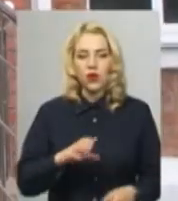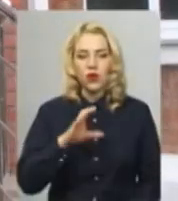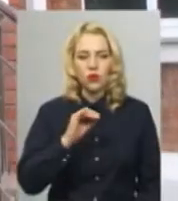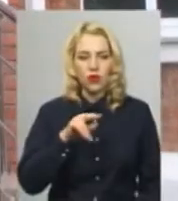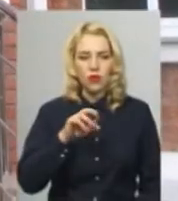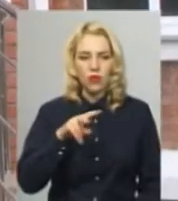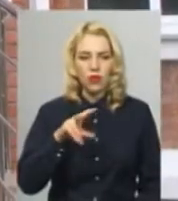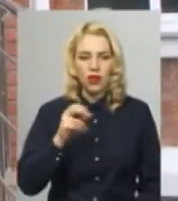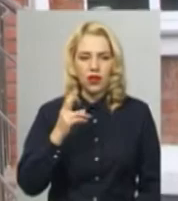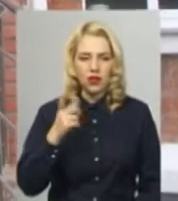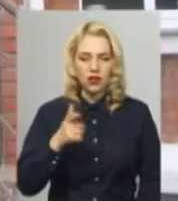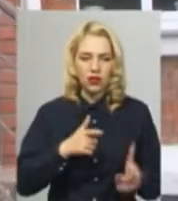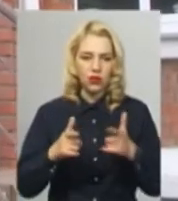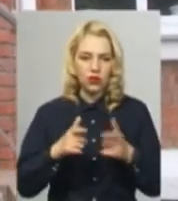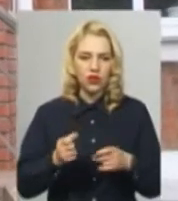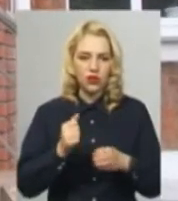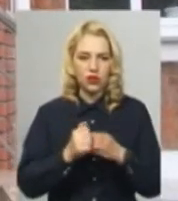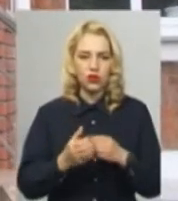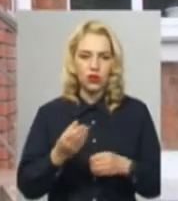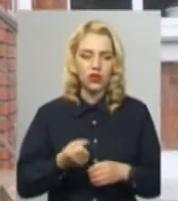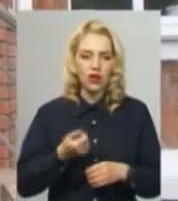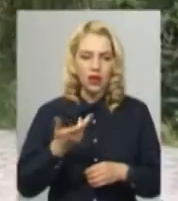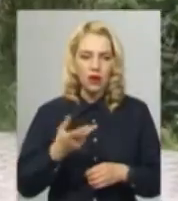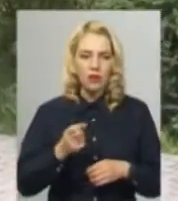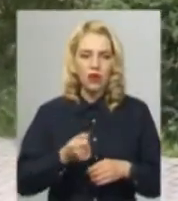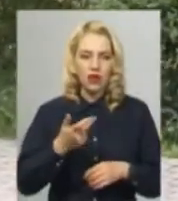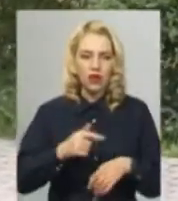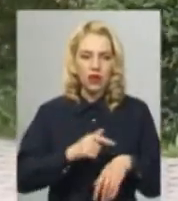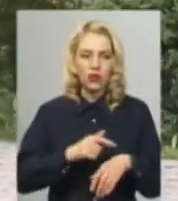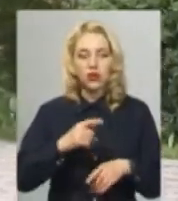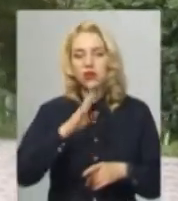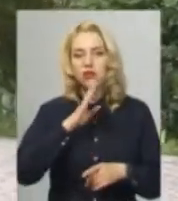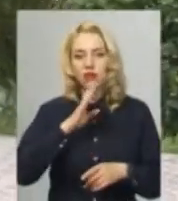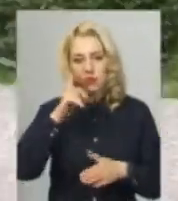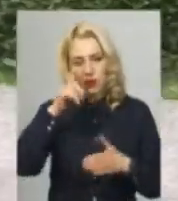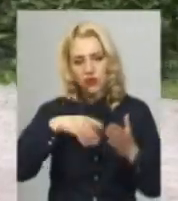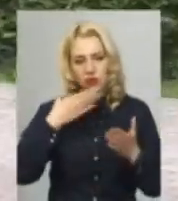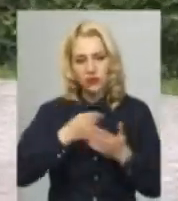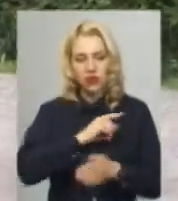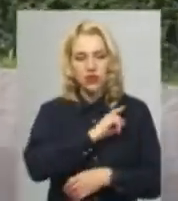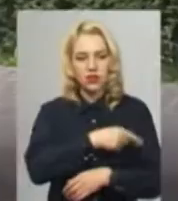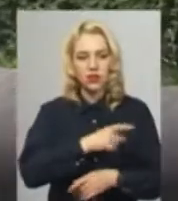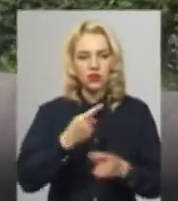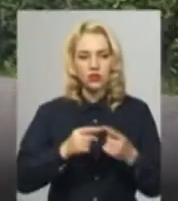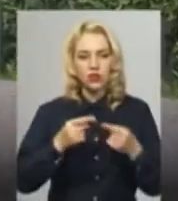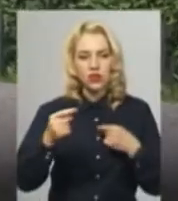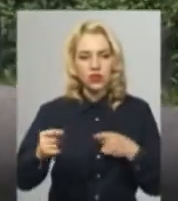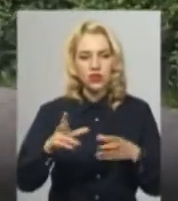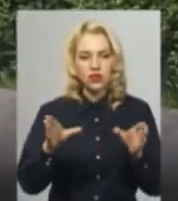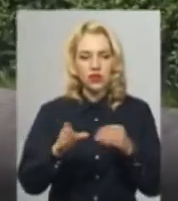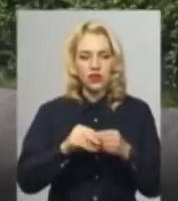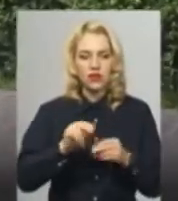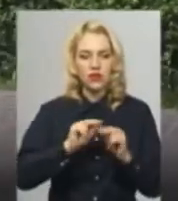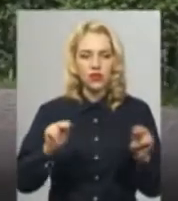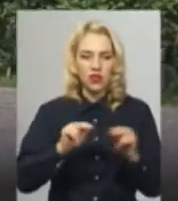готувалася щодня по декілька годин. Дівчина каже, що впевнена у своїх силах. Розповідає, чому. Дистанційно, з вчителями,